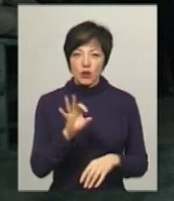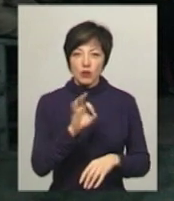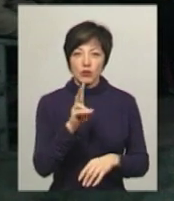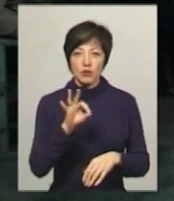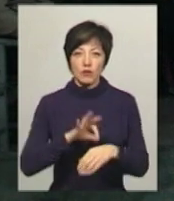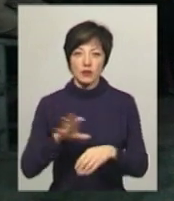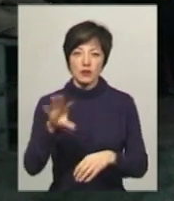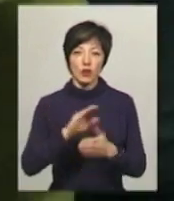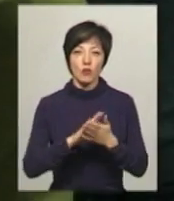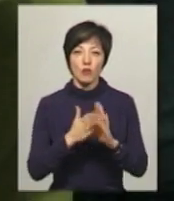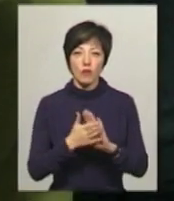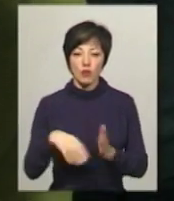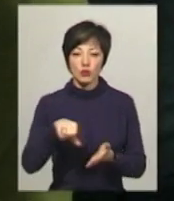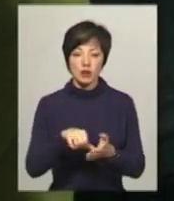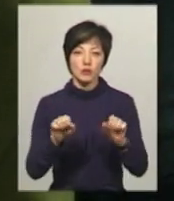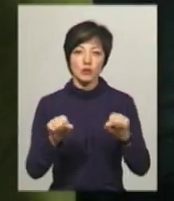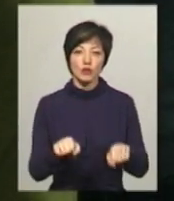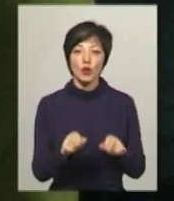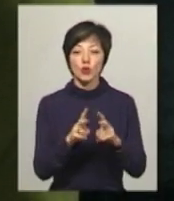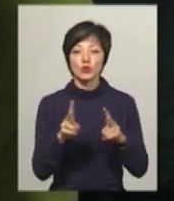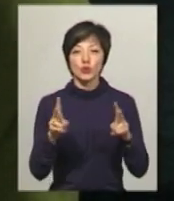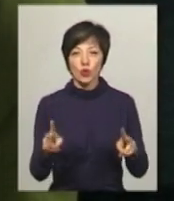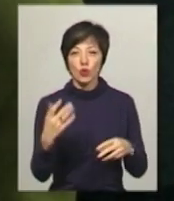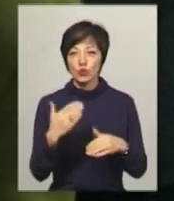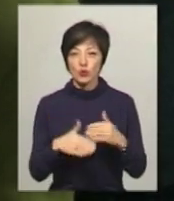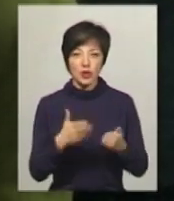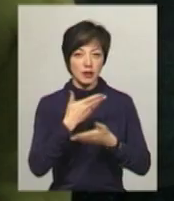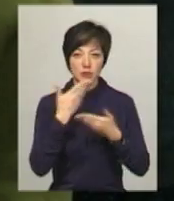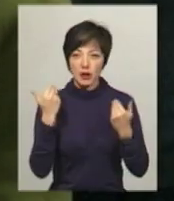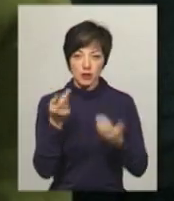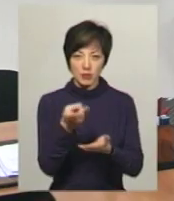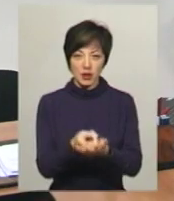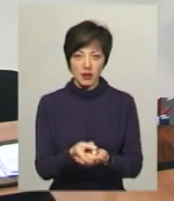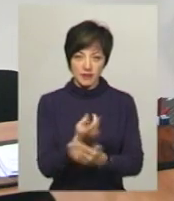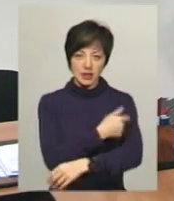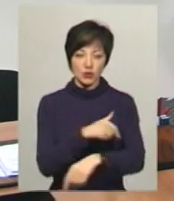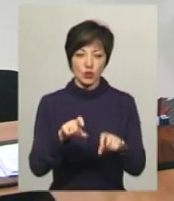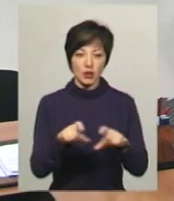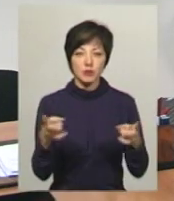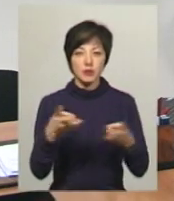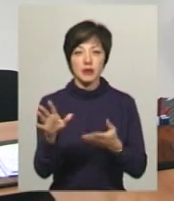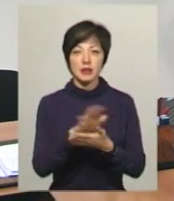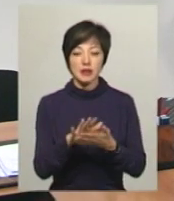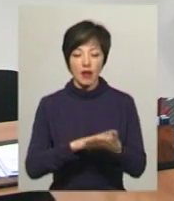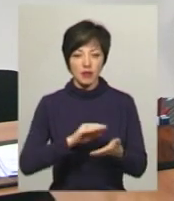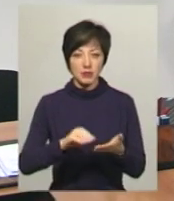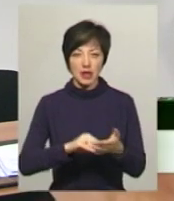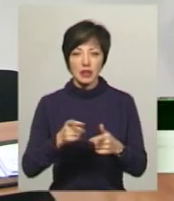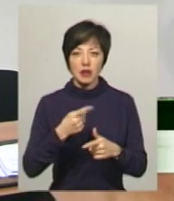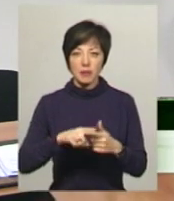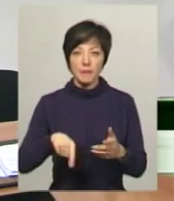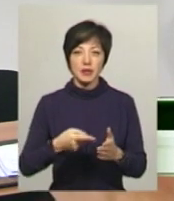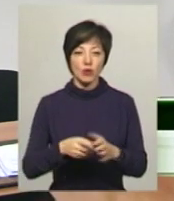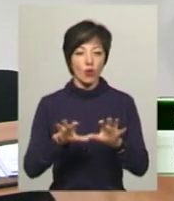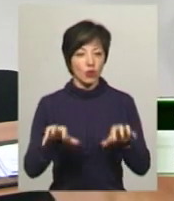За її умовами, учасники можуть стати ті хворі, котрі вже не перебувають у стаціонарі. Потрібно написати заяву на ім'я міського